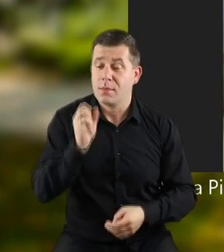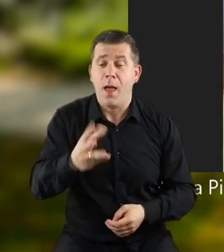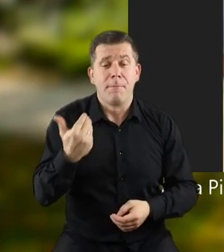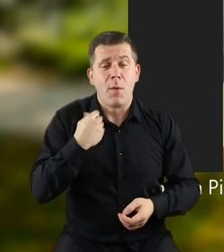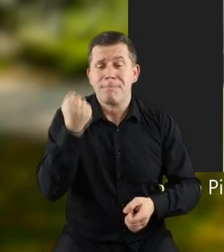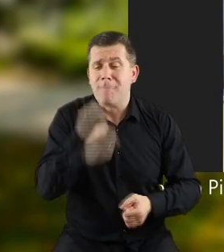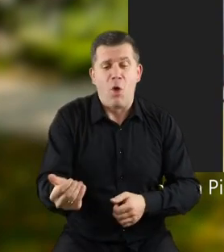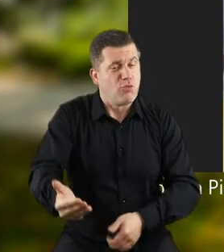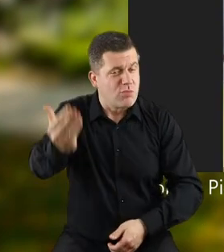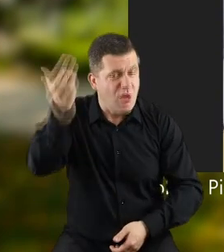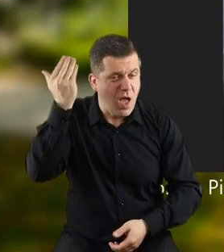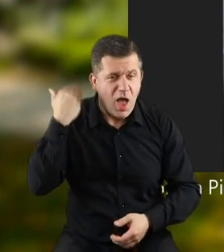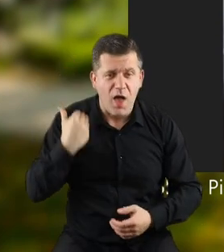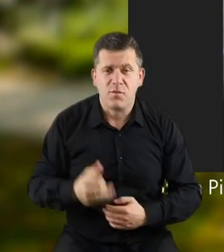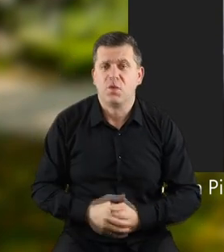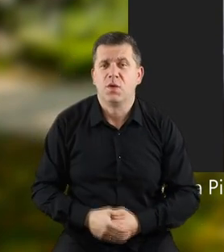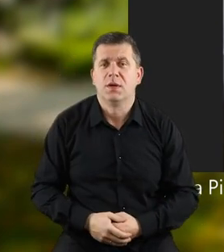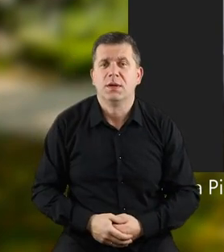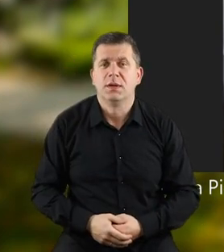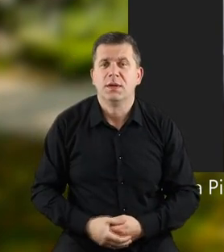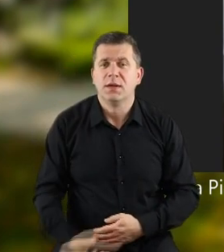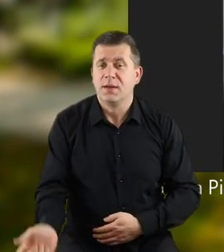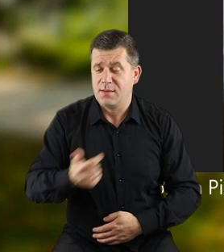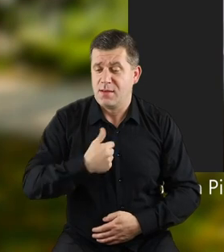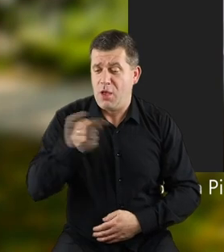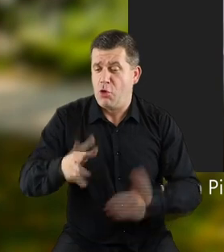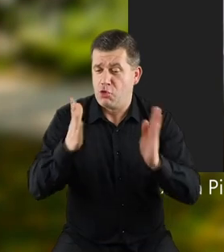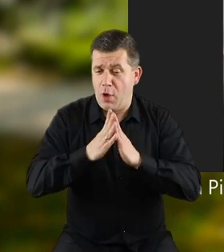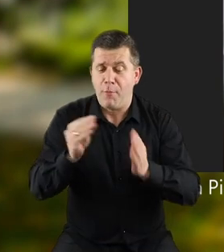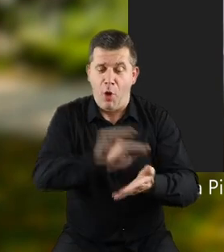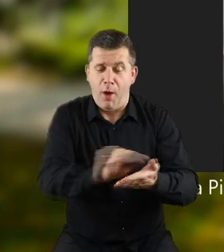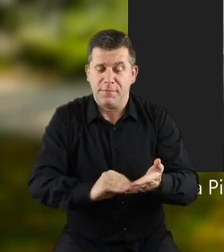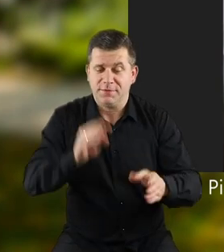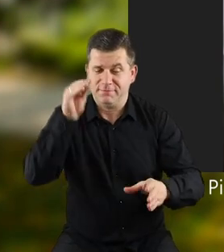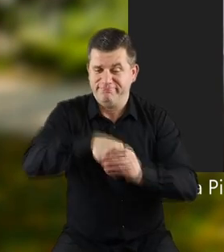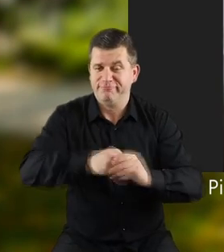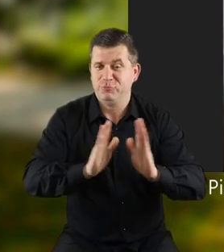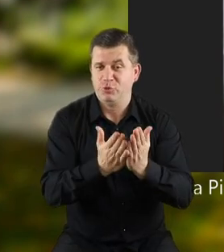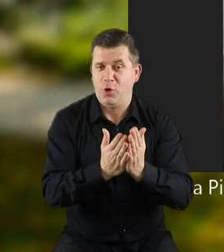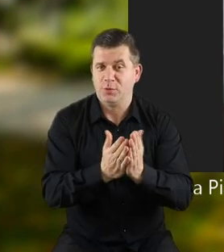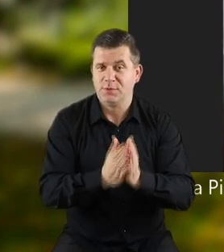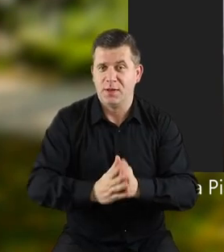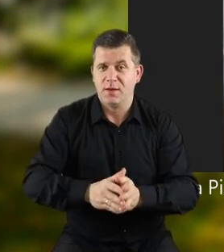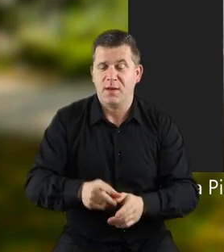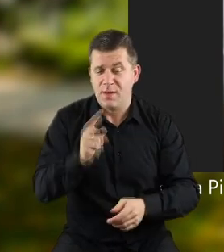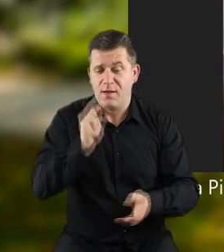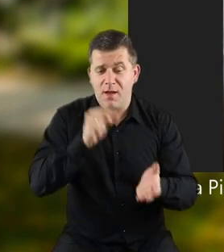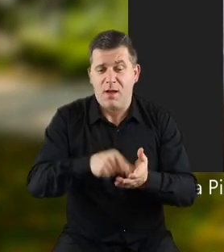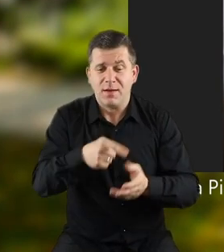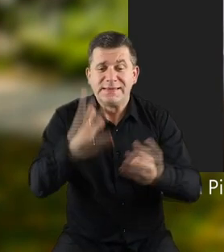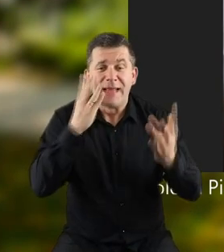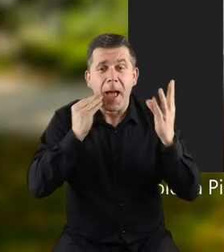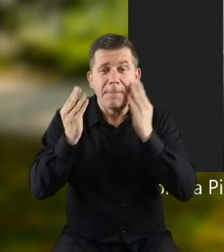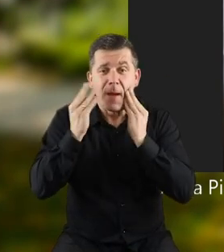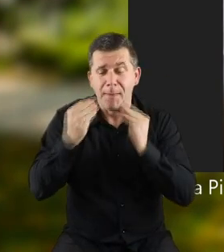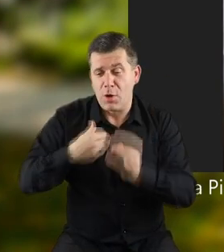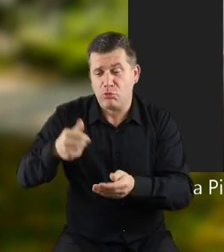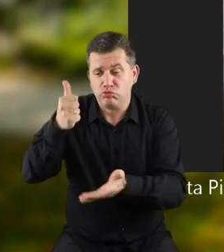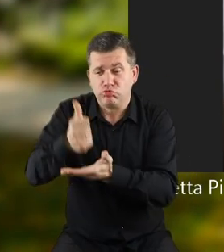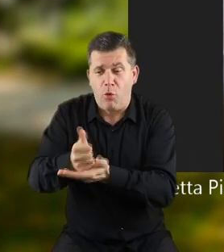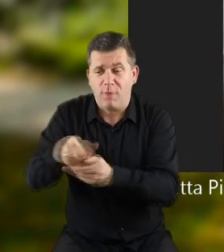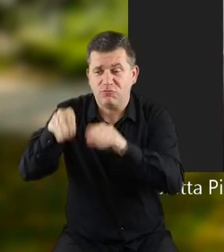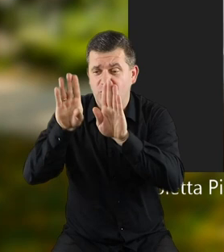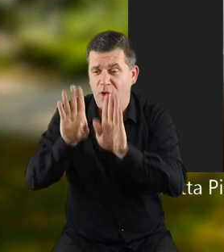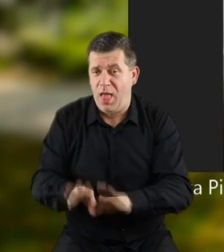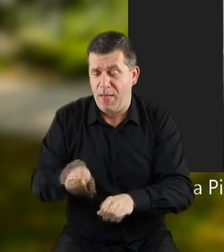Tak, to było już bardzo dawno temu. Słuchajcie, i ja ten dom opisałam w książce. I właśnie taka zabawka, która stała